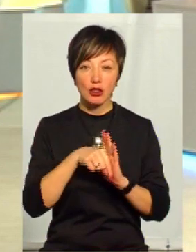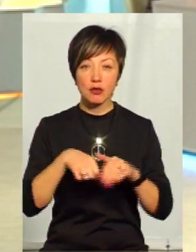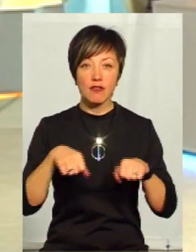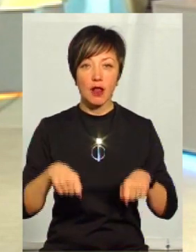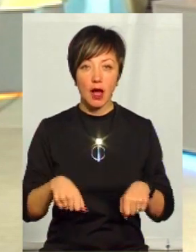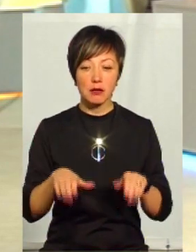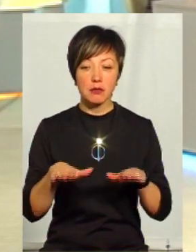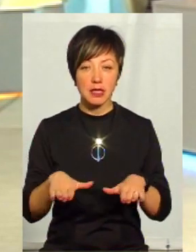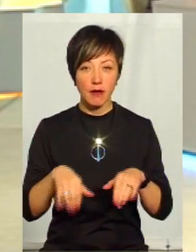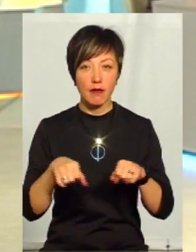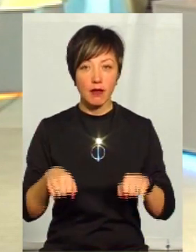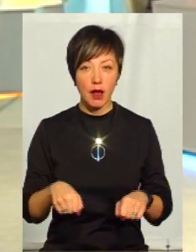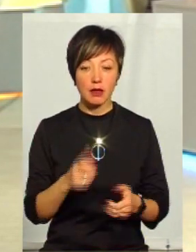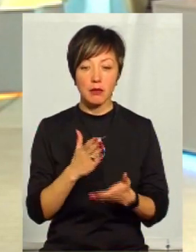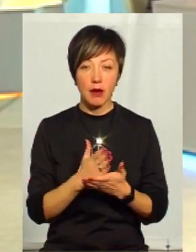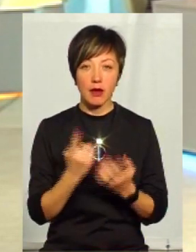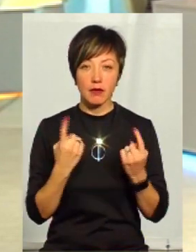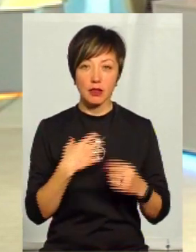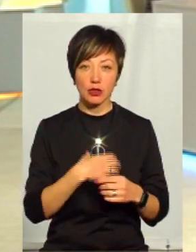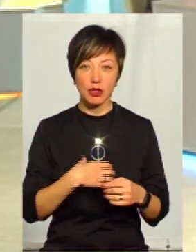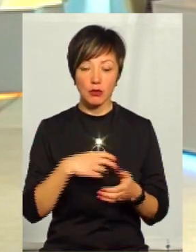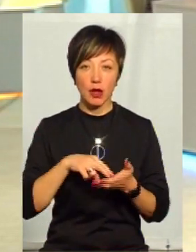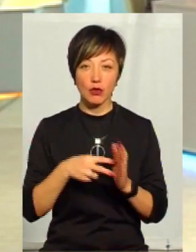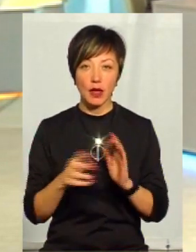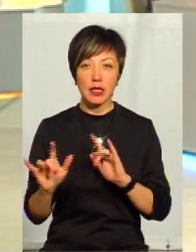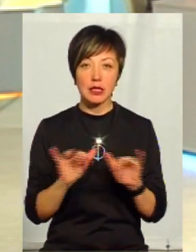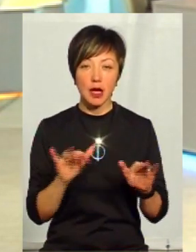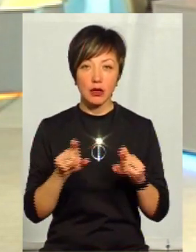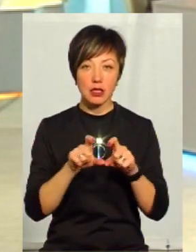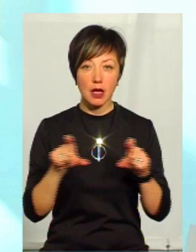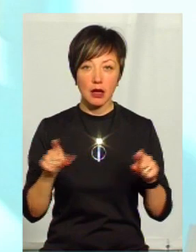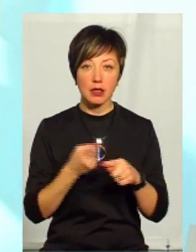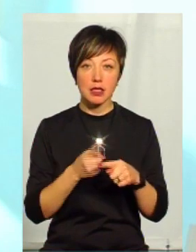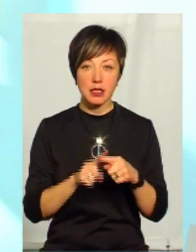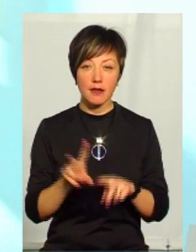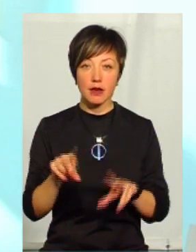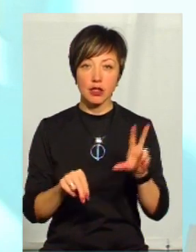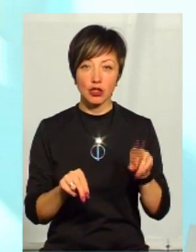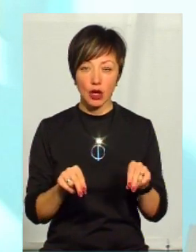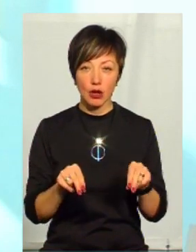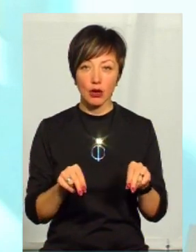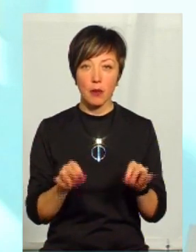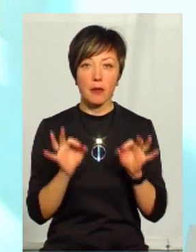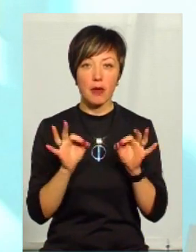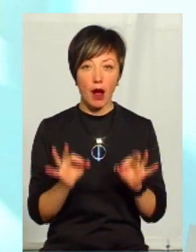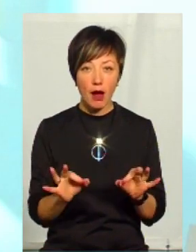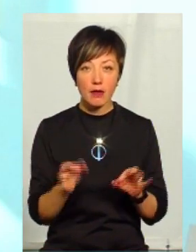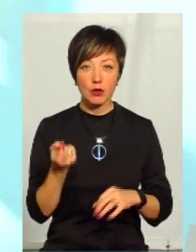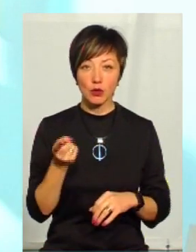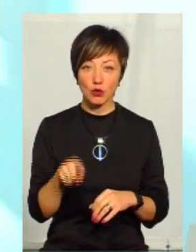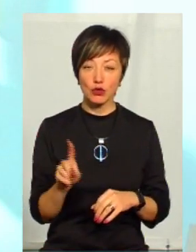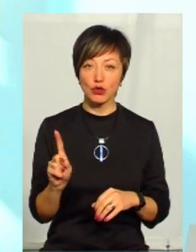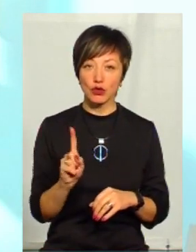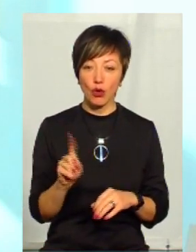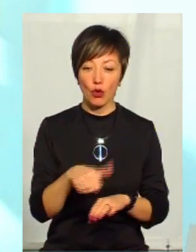влади, місцевої влади, має неабияке значення в плануванні діяльності закладу. І це, я вважаю, досить правильно, тому що